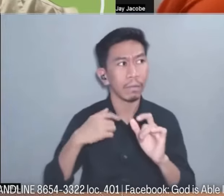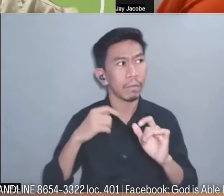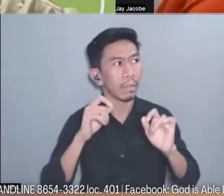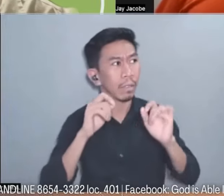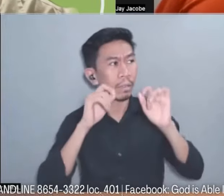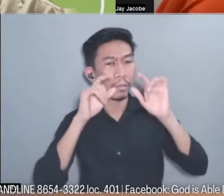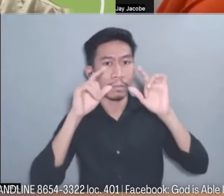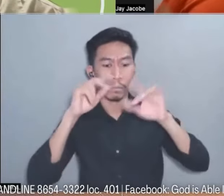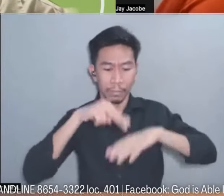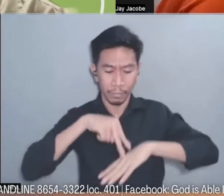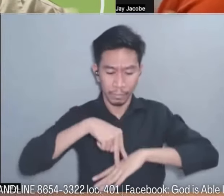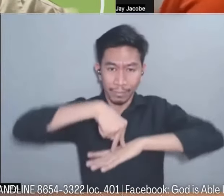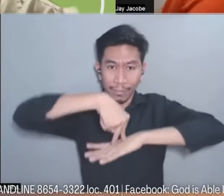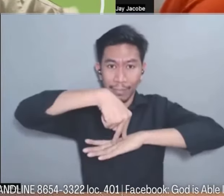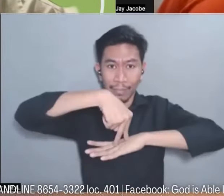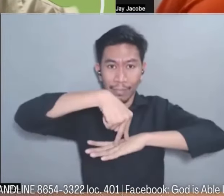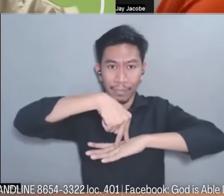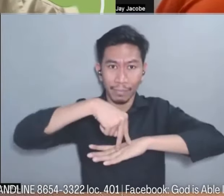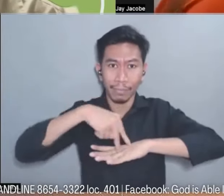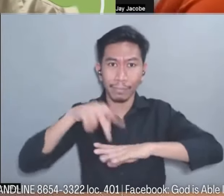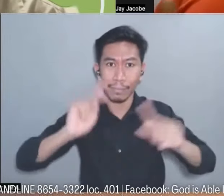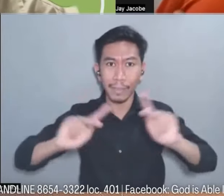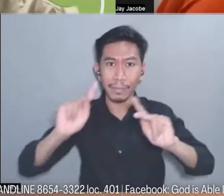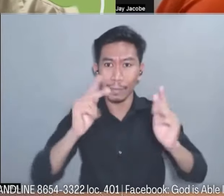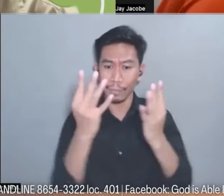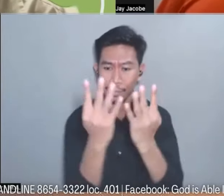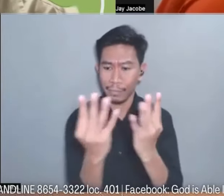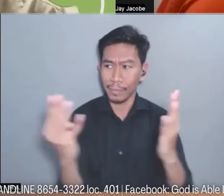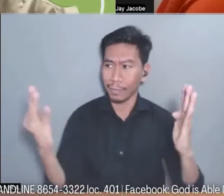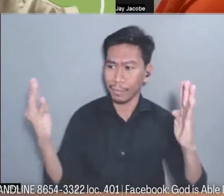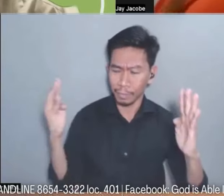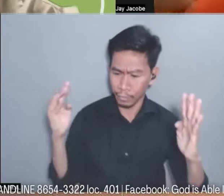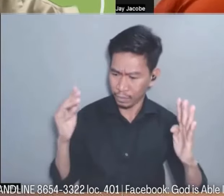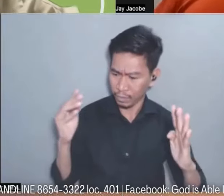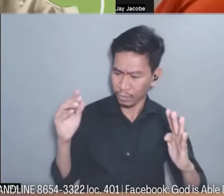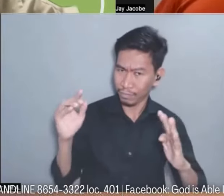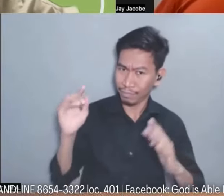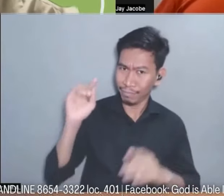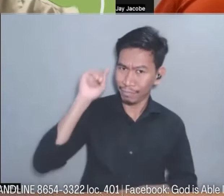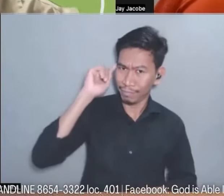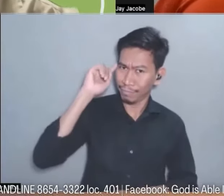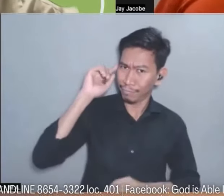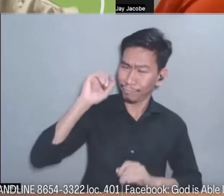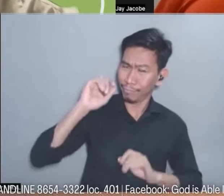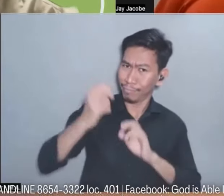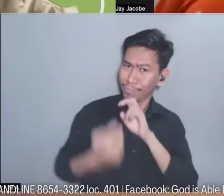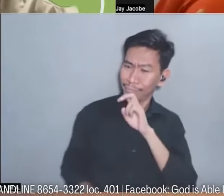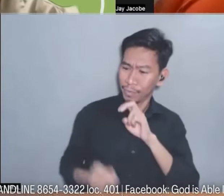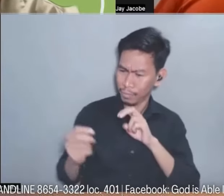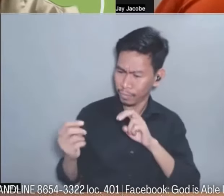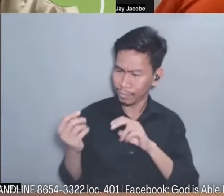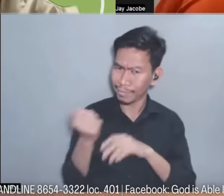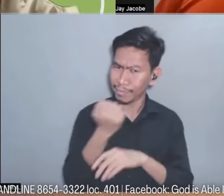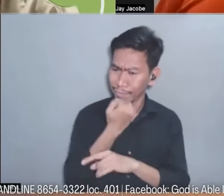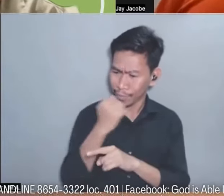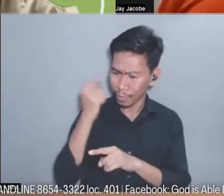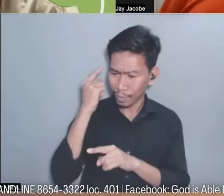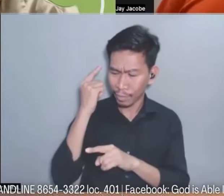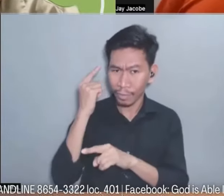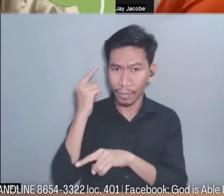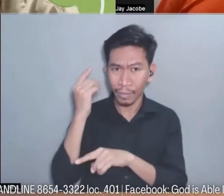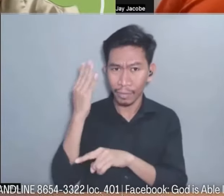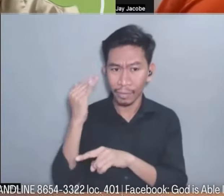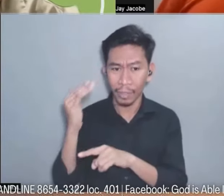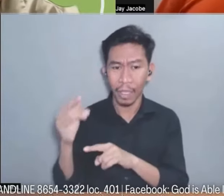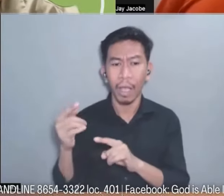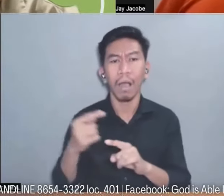sabi nila yung nangyari sa'yo buti nagising ka na from that time akala ko nasa heaven na ako pero wala dahil hindi ko nakita si